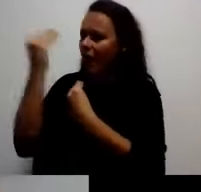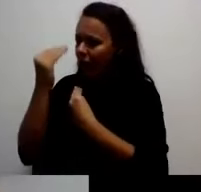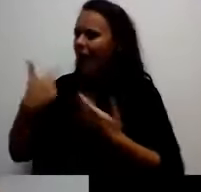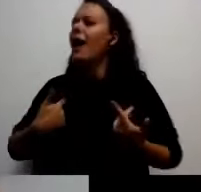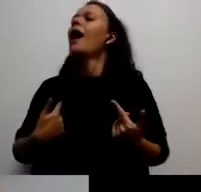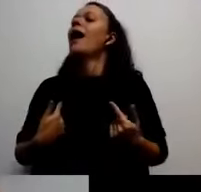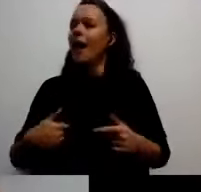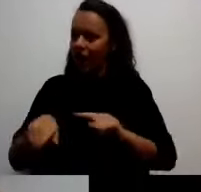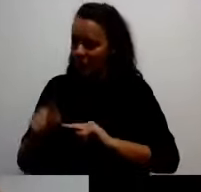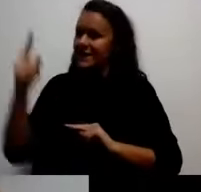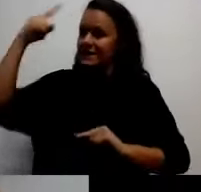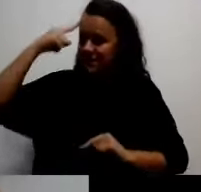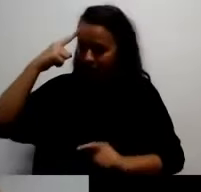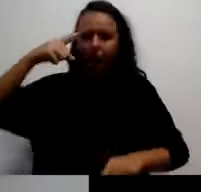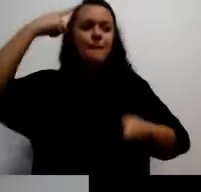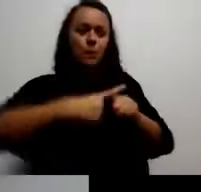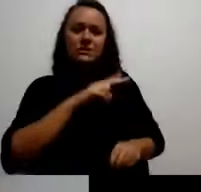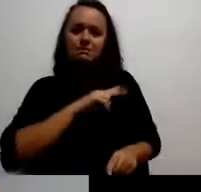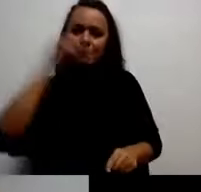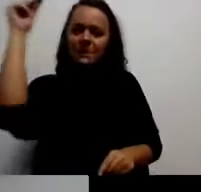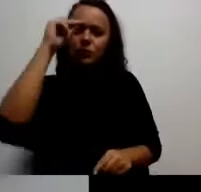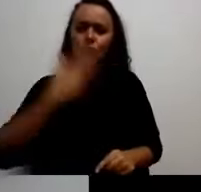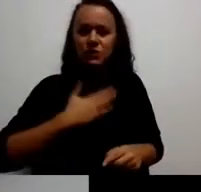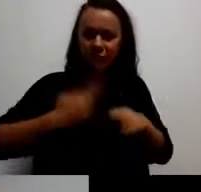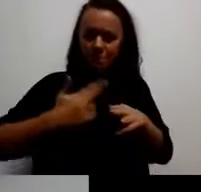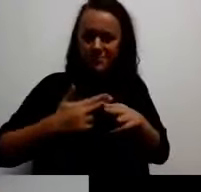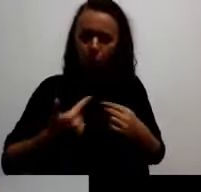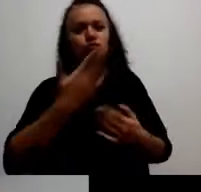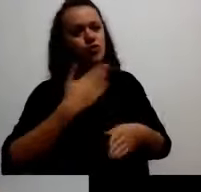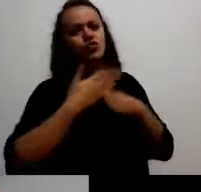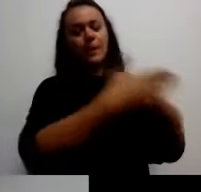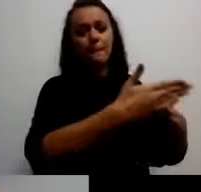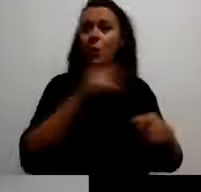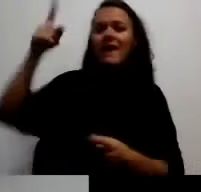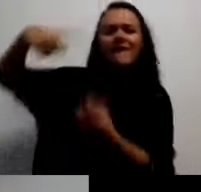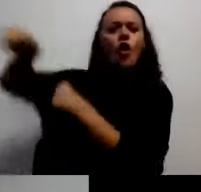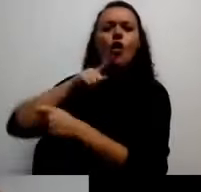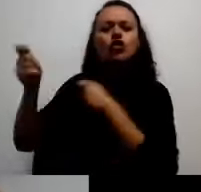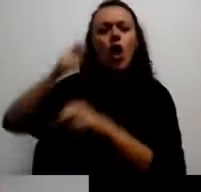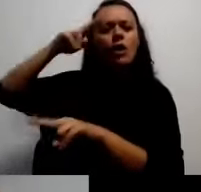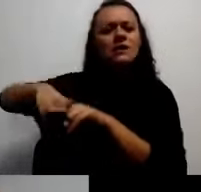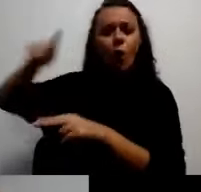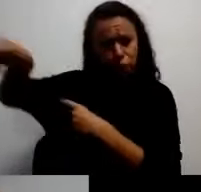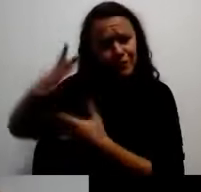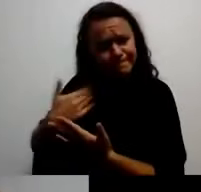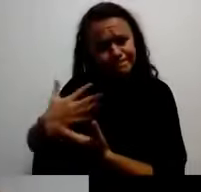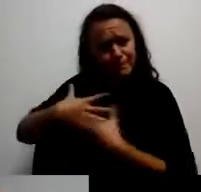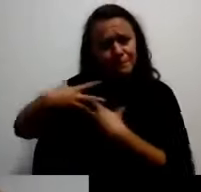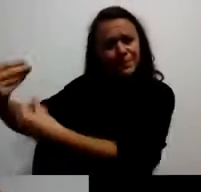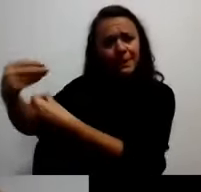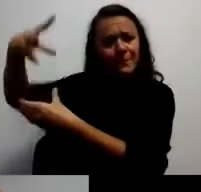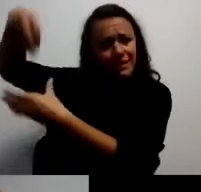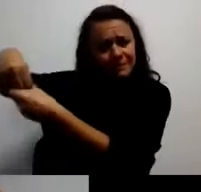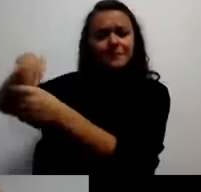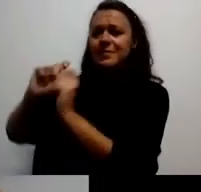znanje da pomognimo. I zato uključite nas u tim, jer bez vas su nam